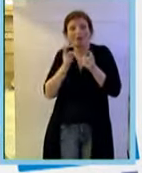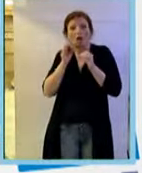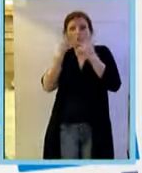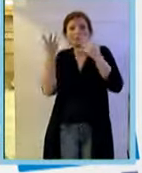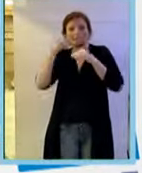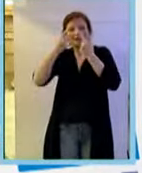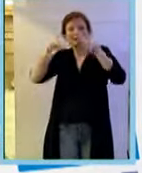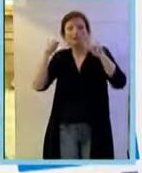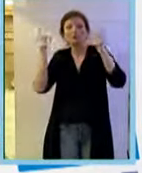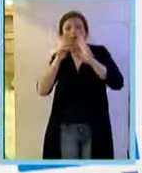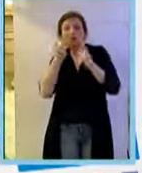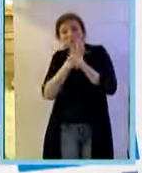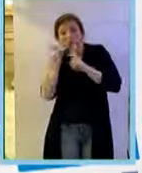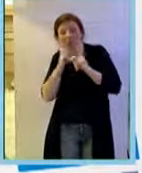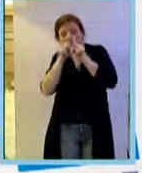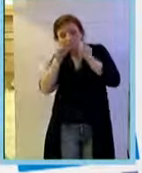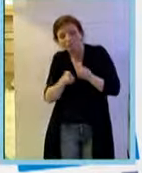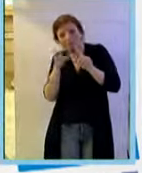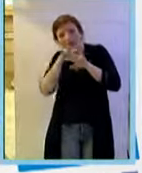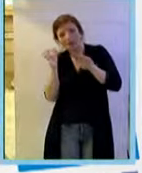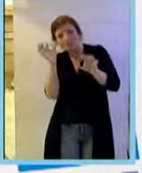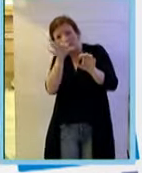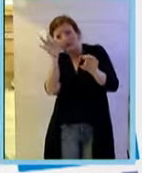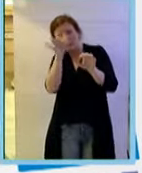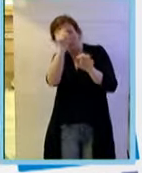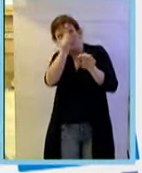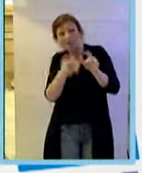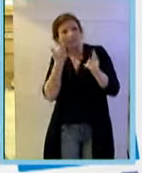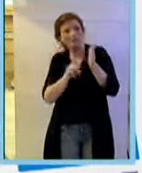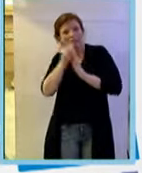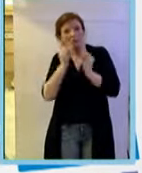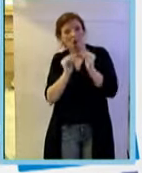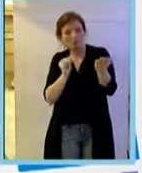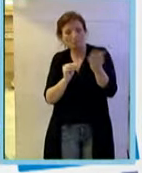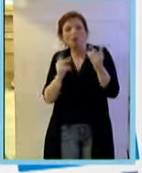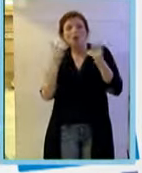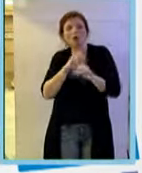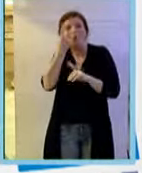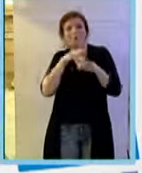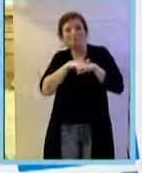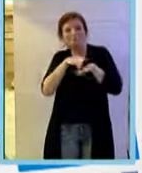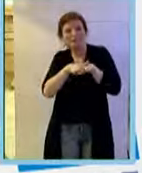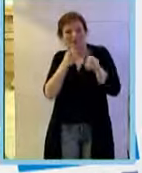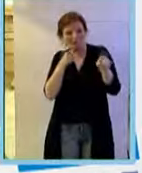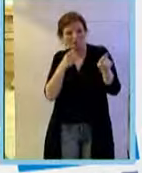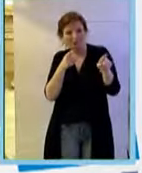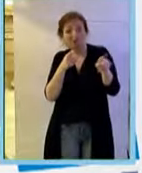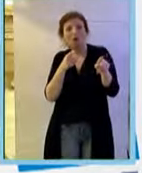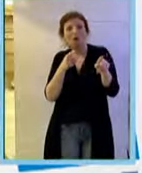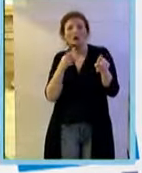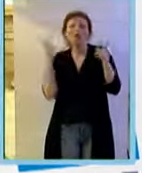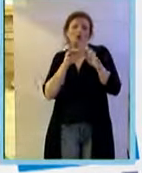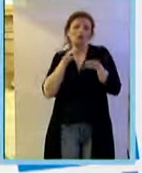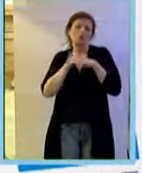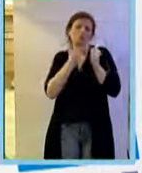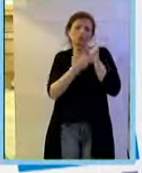testare questo anticorpo nei pazienti è uno dei trial clinici numerosi trial